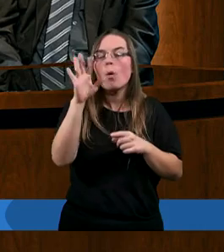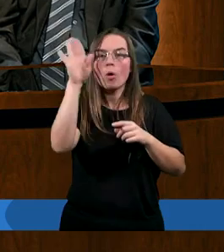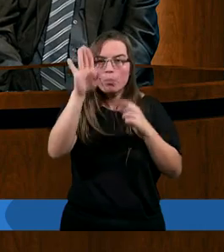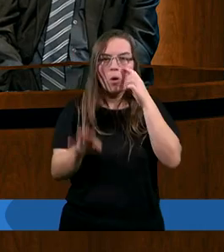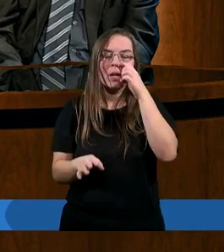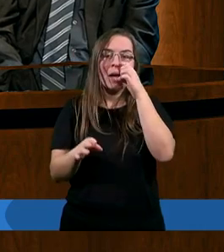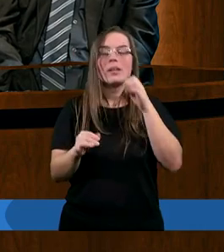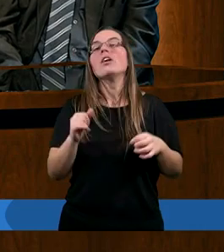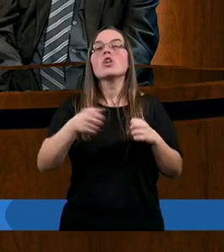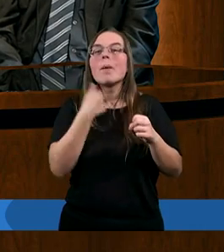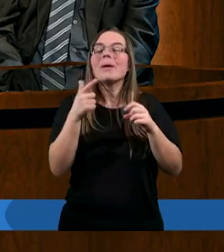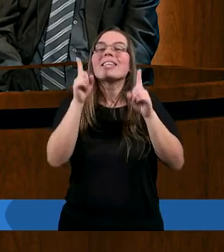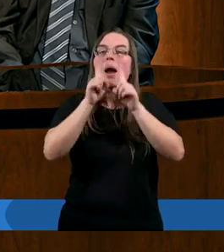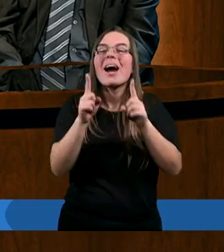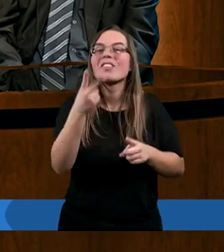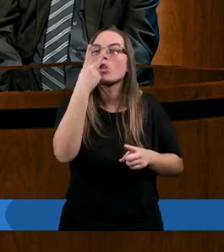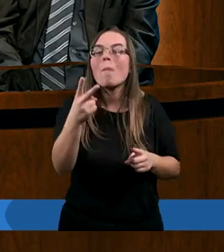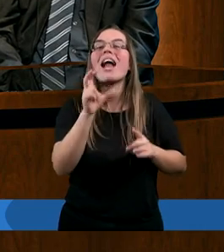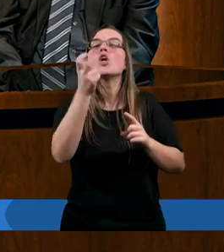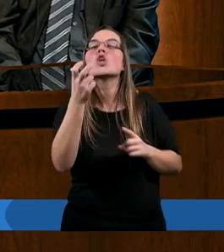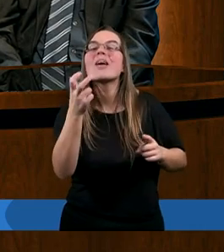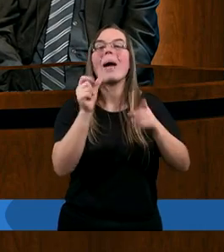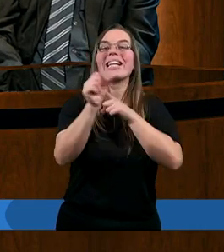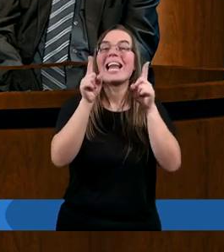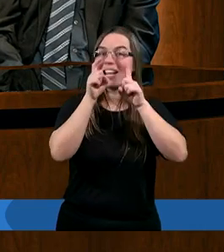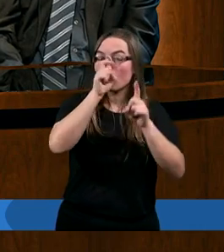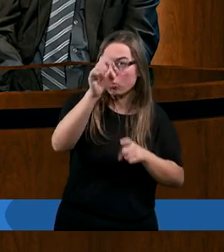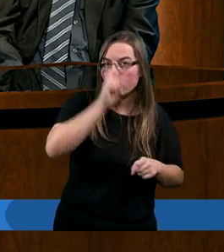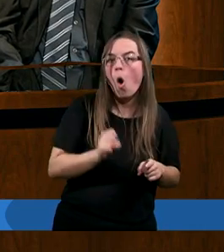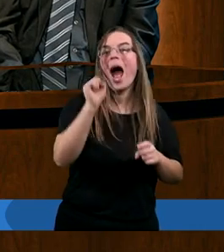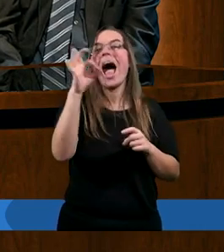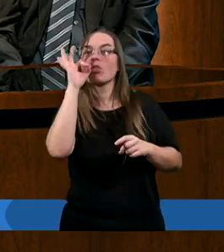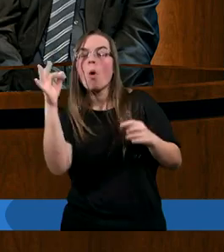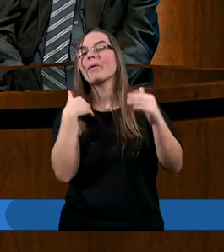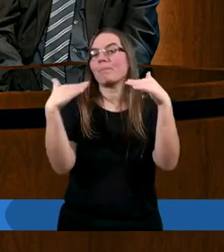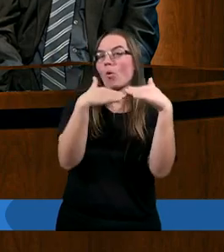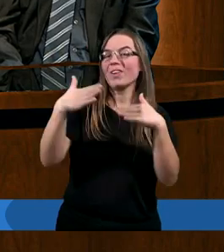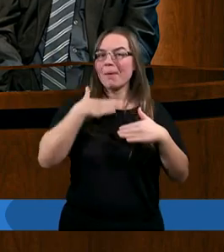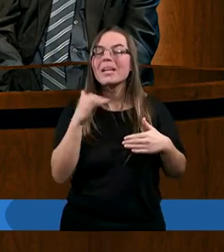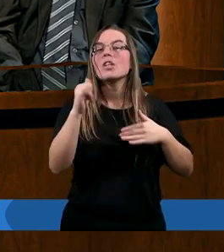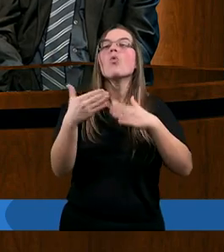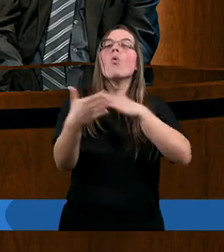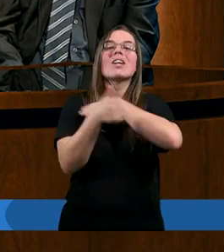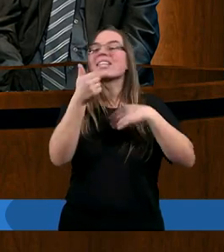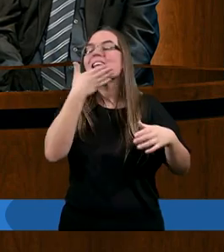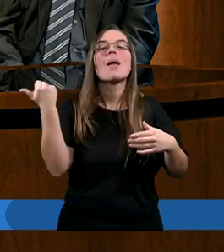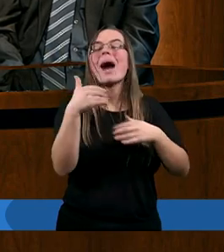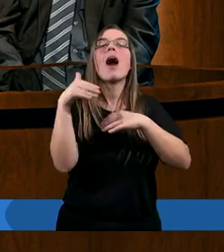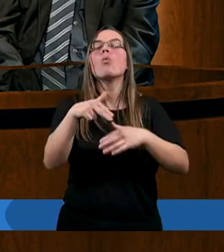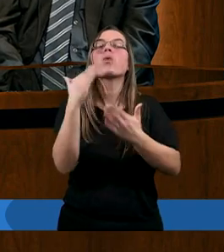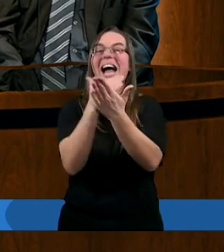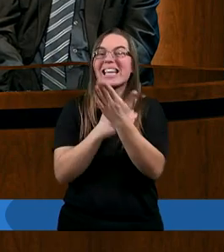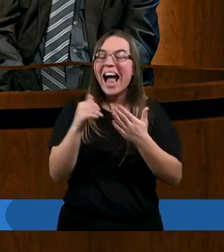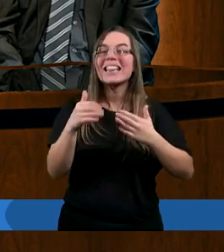naprawdę ostro zobaczyć czym jest zło. Że dla zła nie ma żadnego uzasadnienia i nie ma żadnego